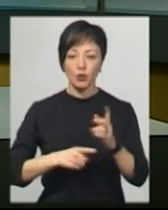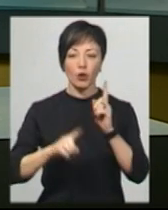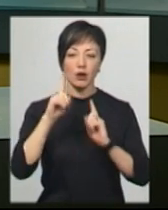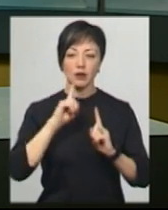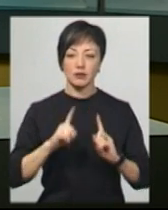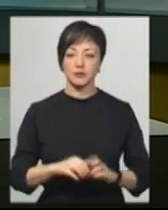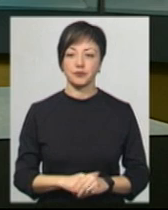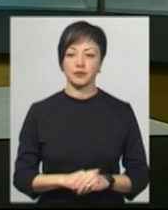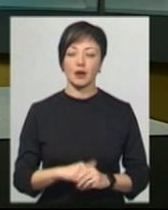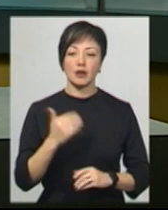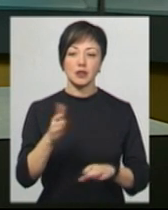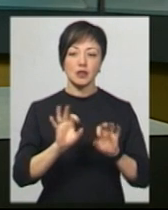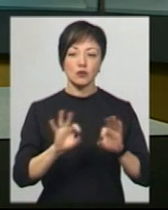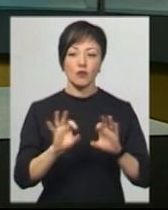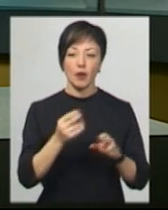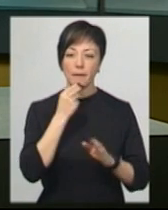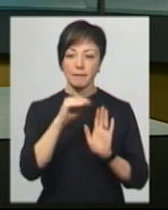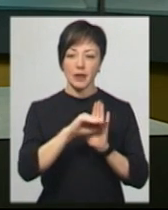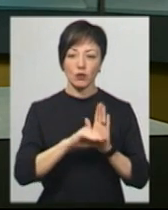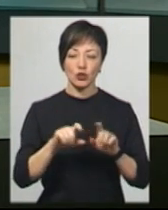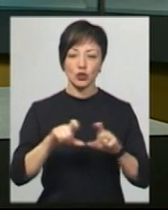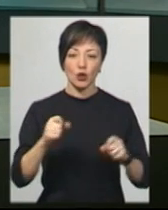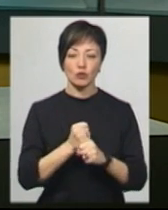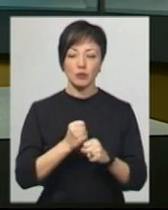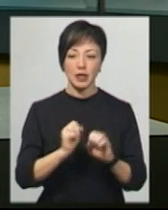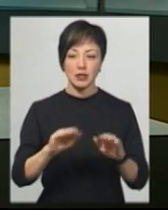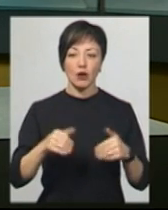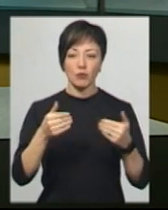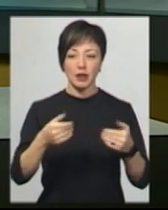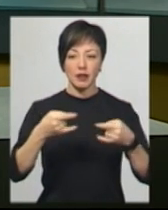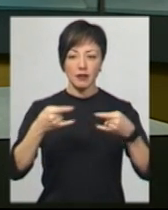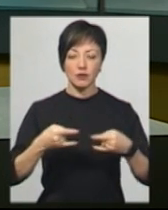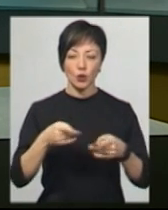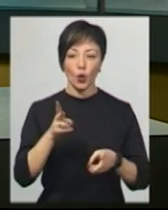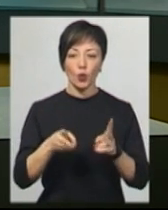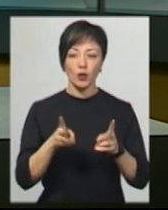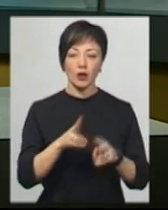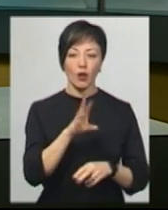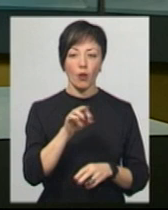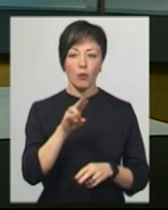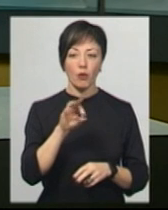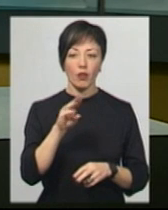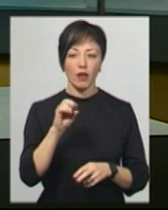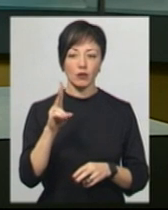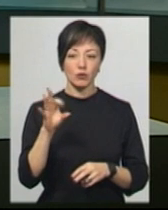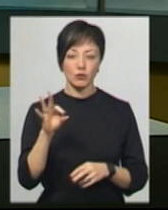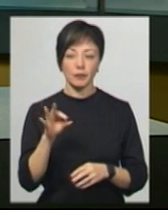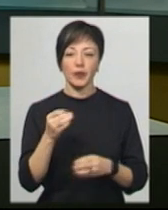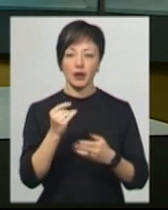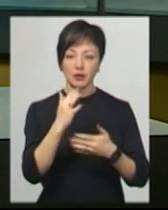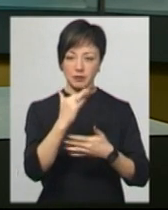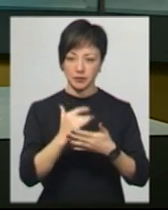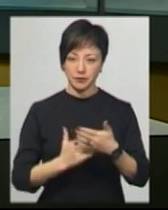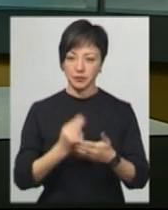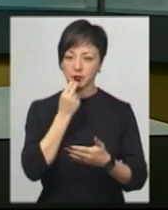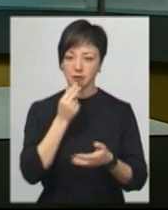Світлана Губай. За її словами, меню для шкіл розробили за рекомендаціями телевізійного кухаря Євгена Клопотенка. Його збірник «Рецептур